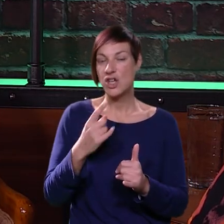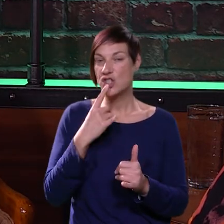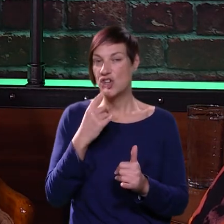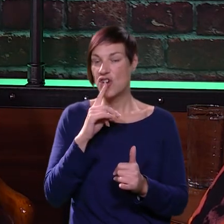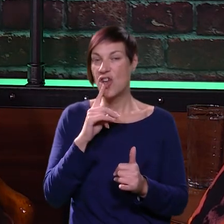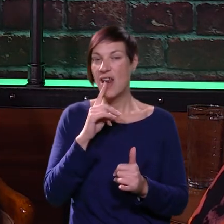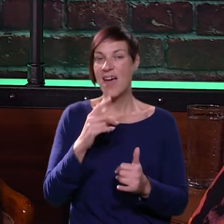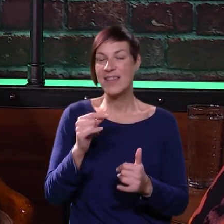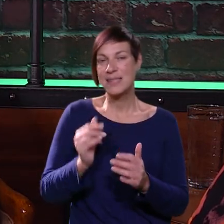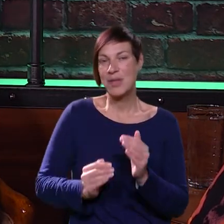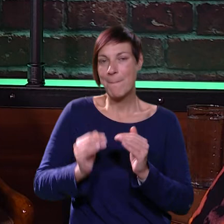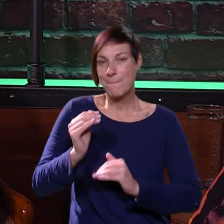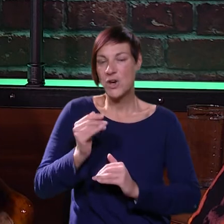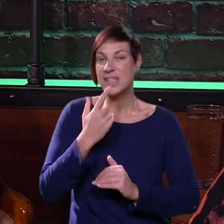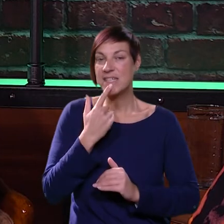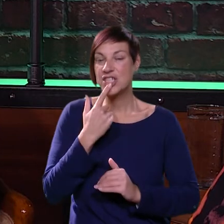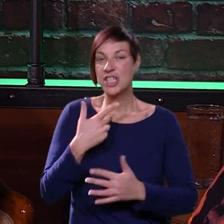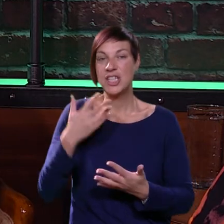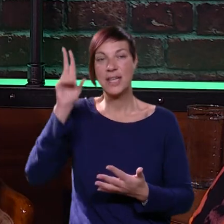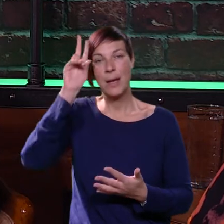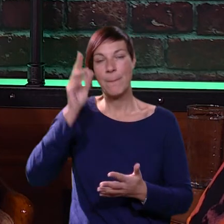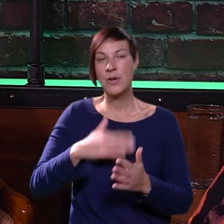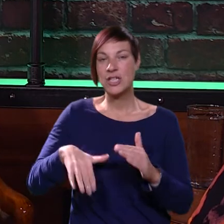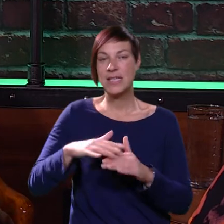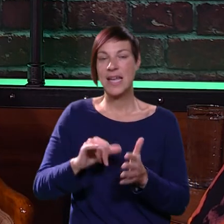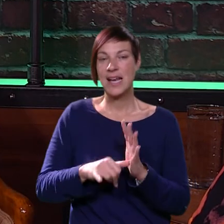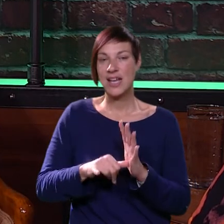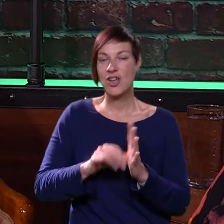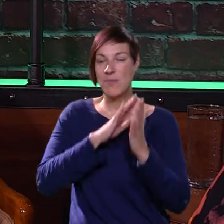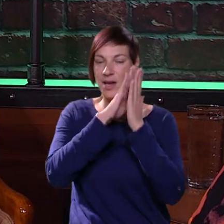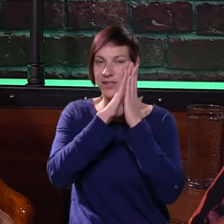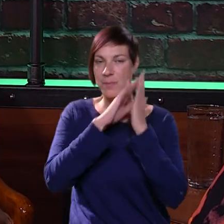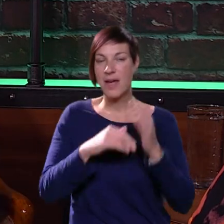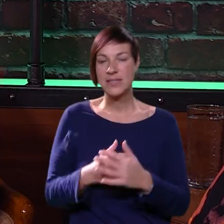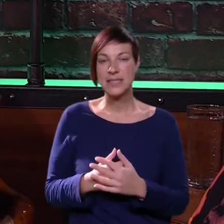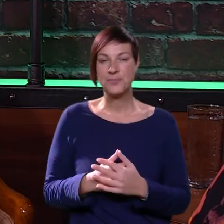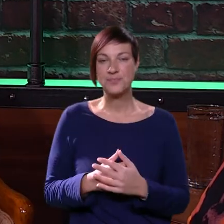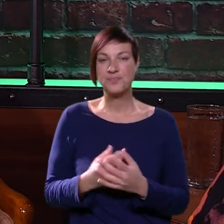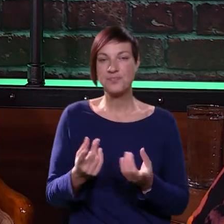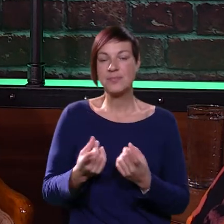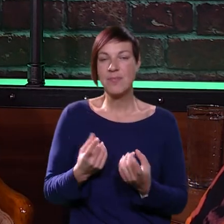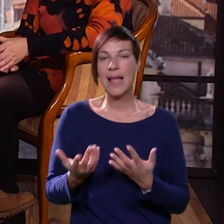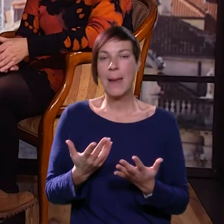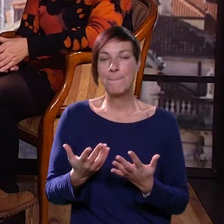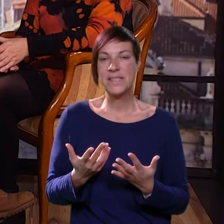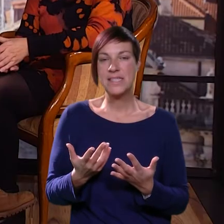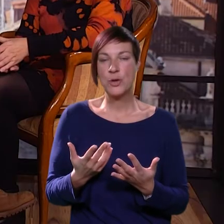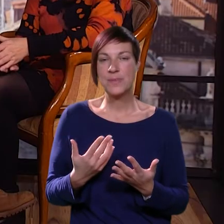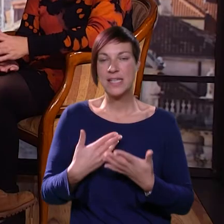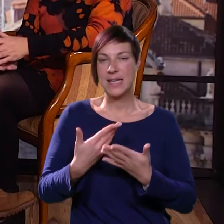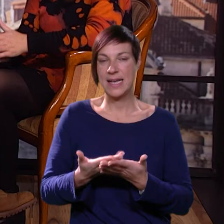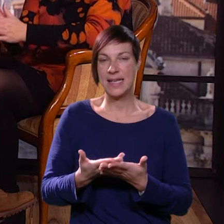čokoladice, nešto, samo da joj podigne toj cukar, da može da li je normalno nastavi spovati, tako. Ali bez obzira